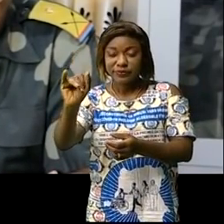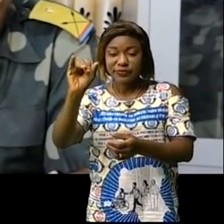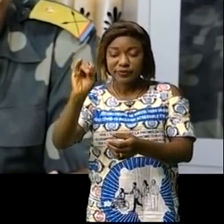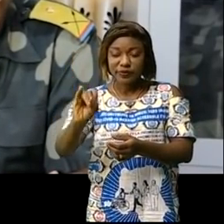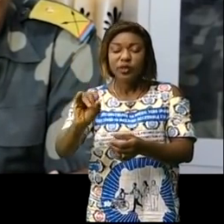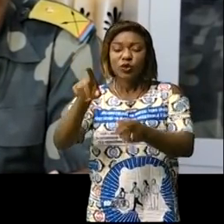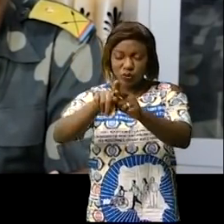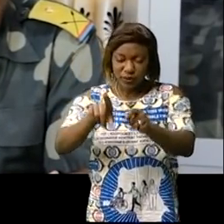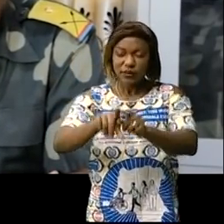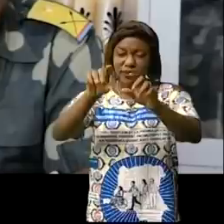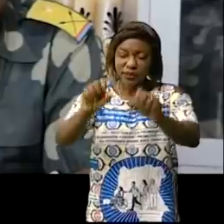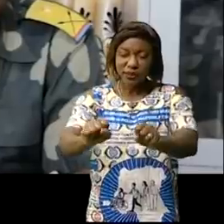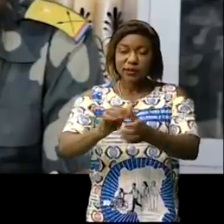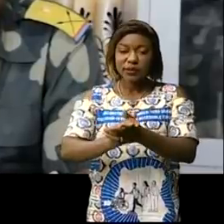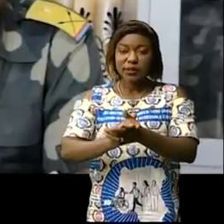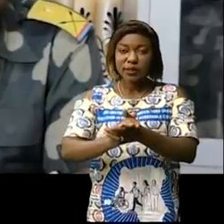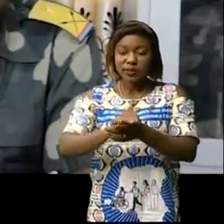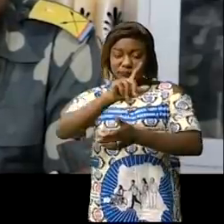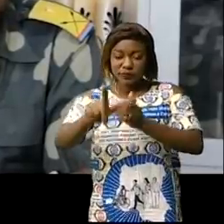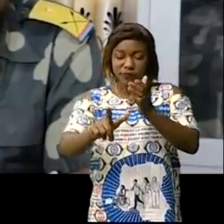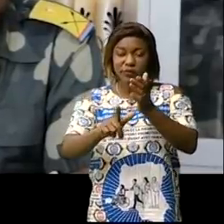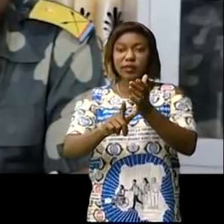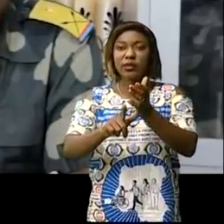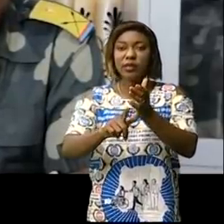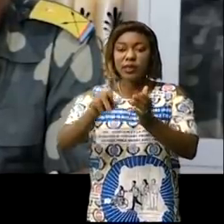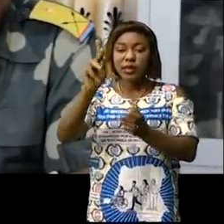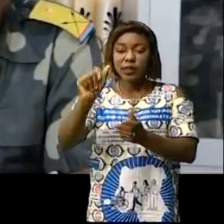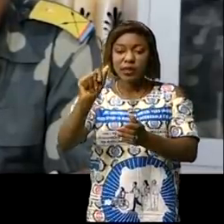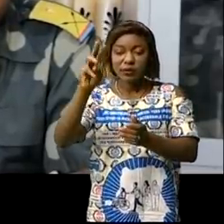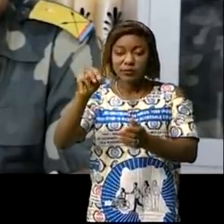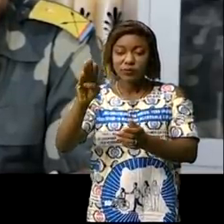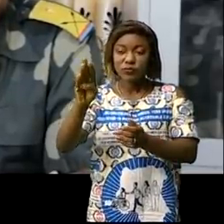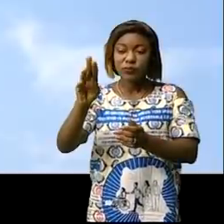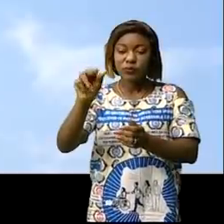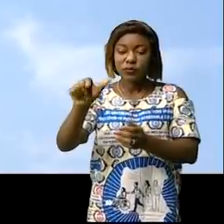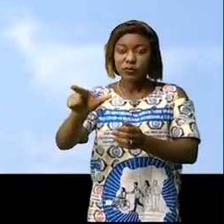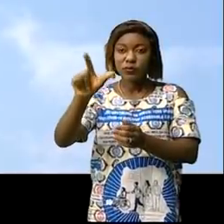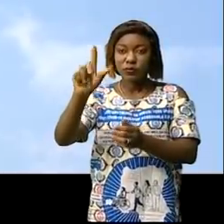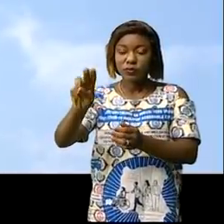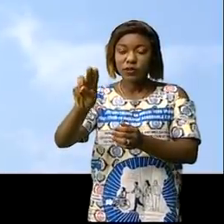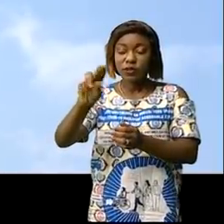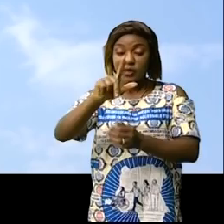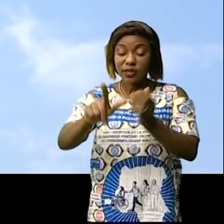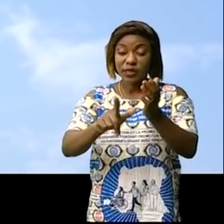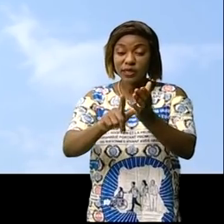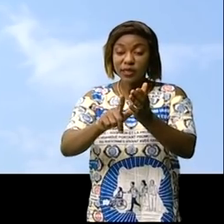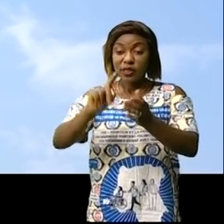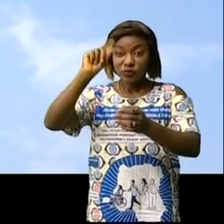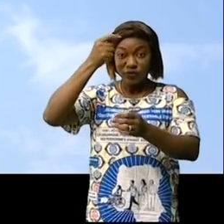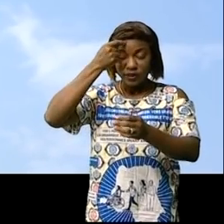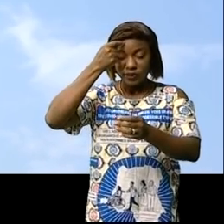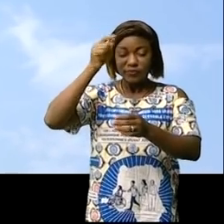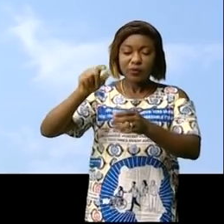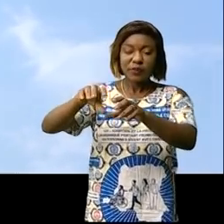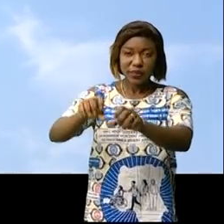région militaire, commissaire supérieur principal, Kamboulo Moumboué Laurent, assistant du vice-gouverné Itoury, lieutenant-colonel Lov